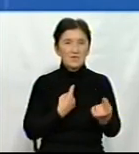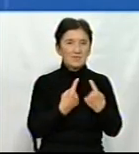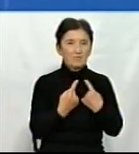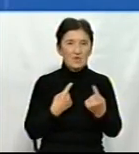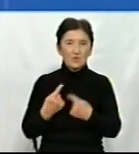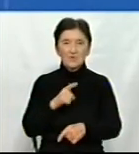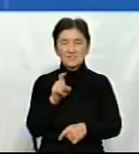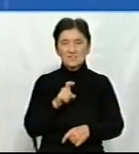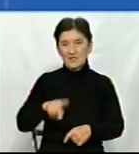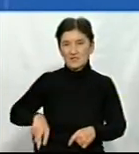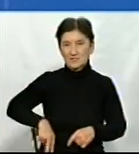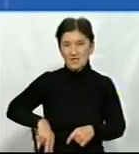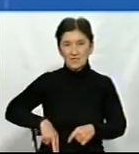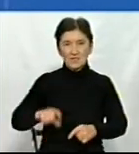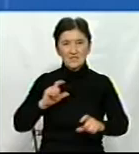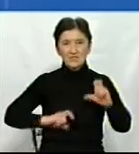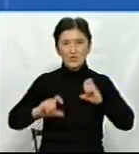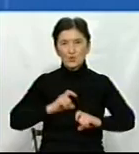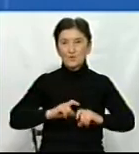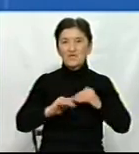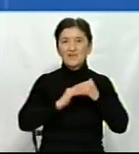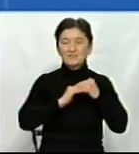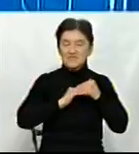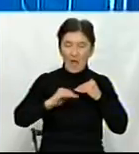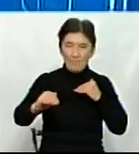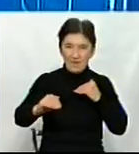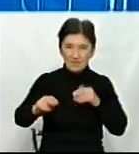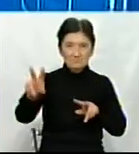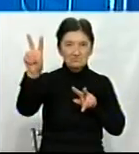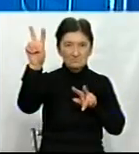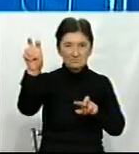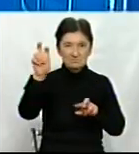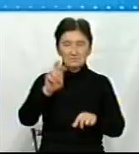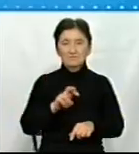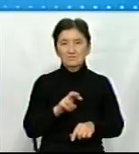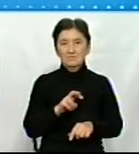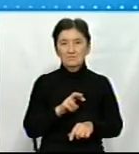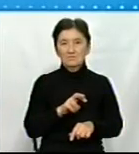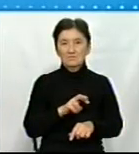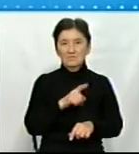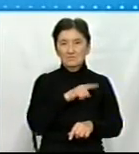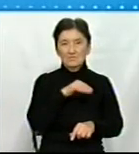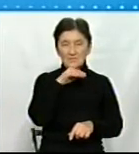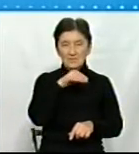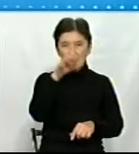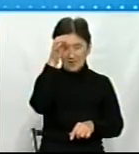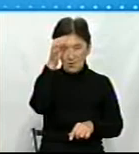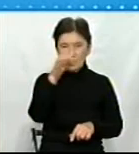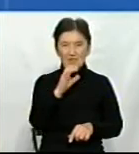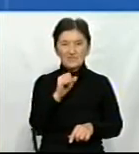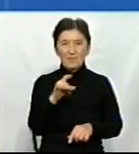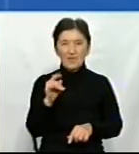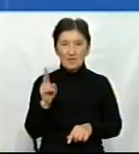з директором інституту степу Національної академії аграрних наук Ігорем Семінякою.